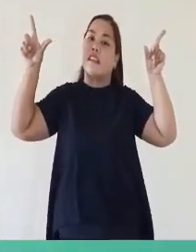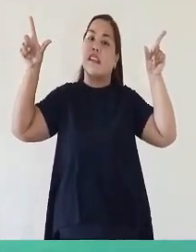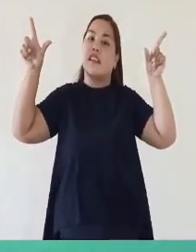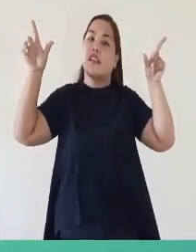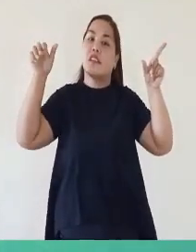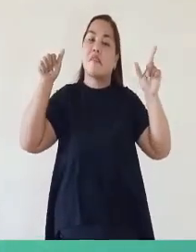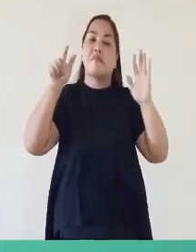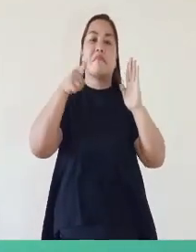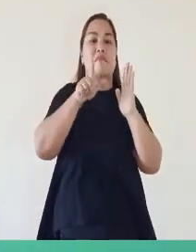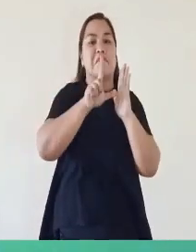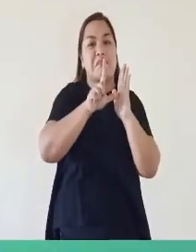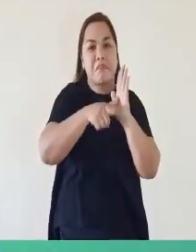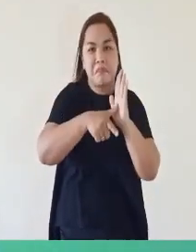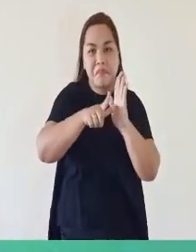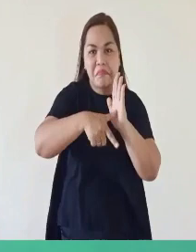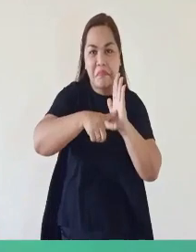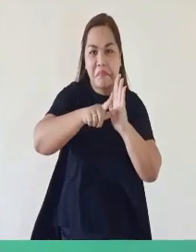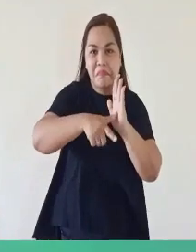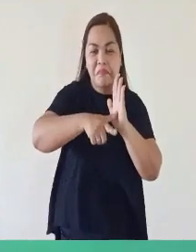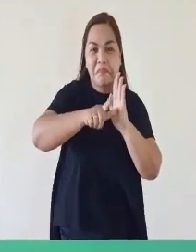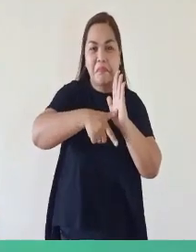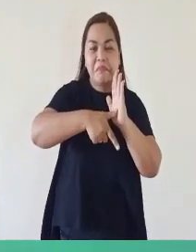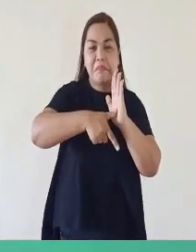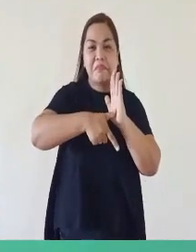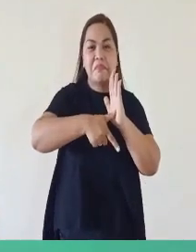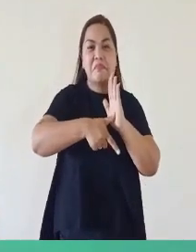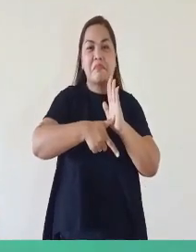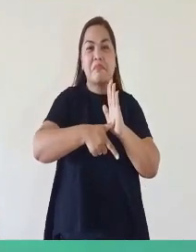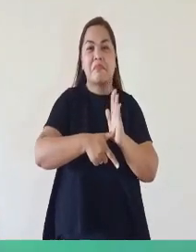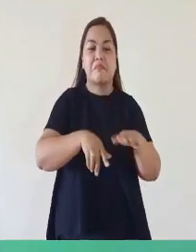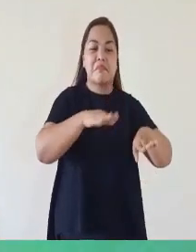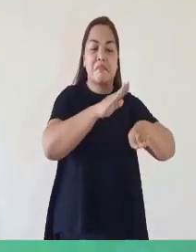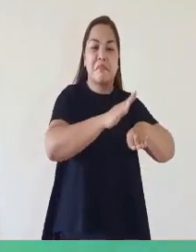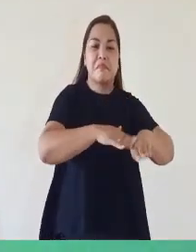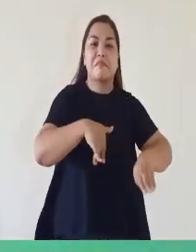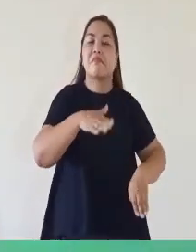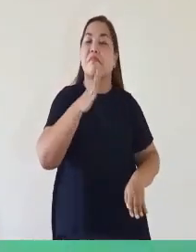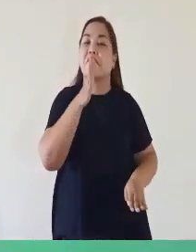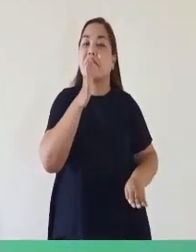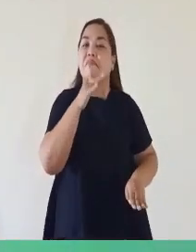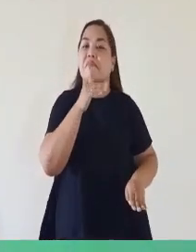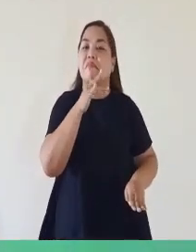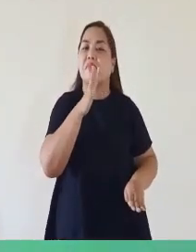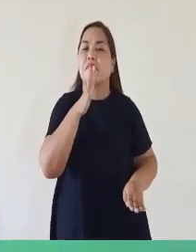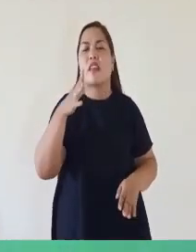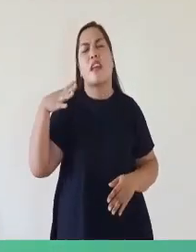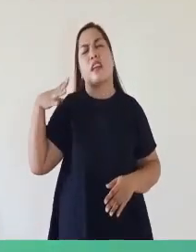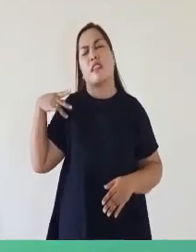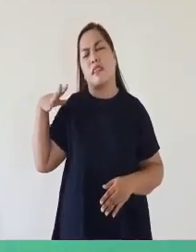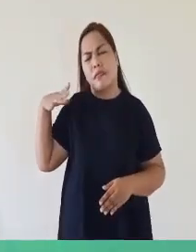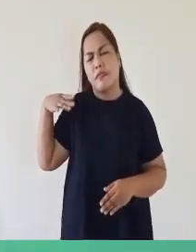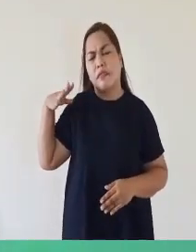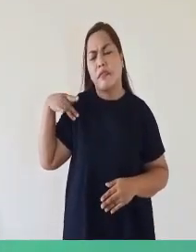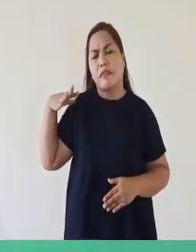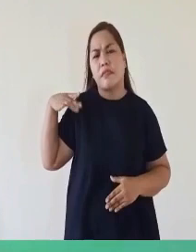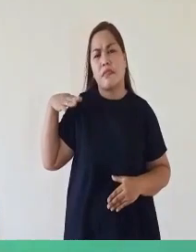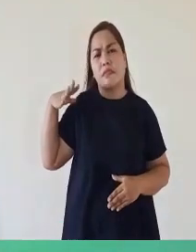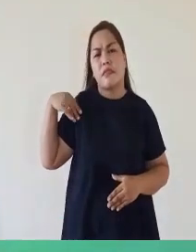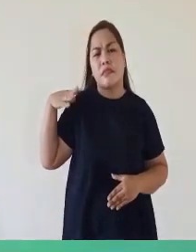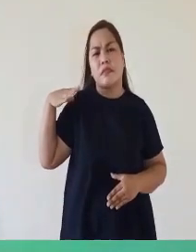Ay tanghali na Kapag tinawag ni Ina Mamaya na